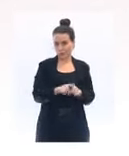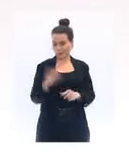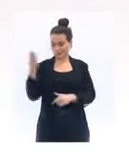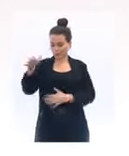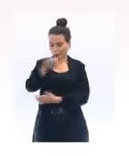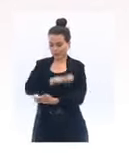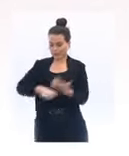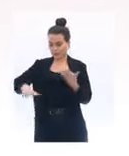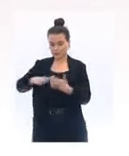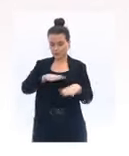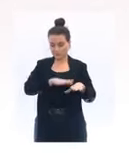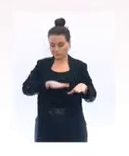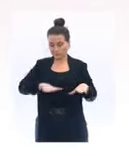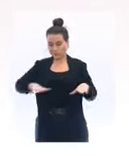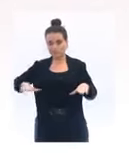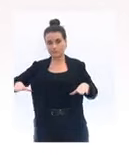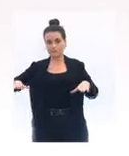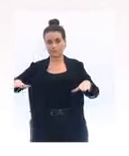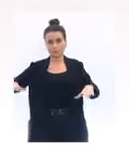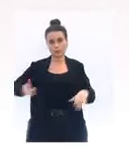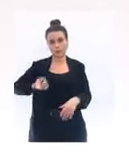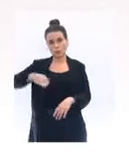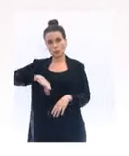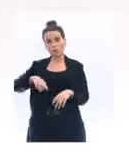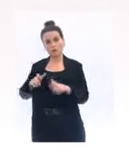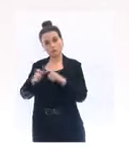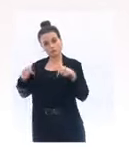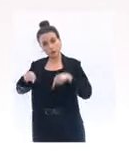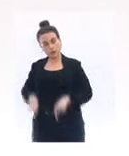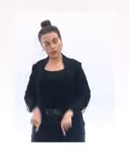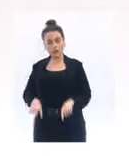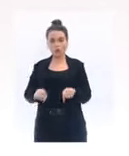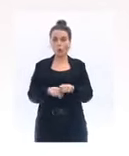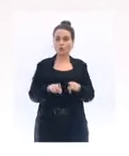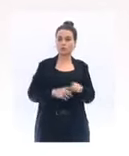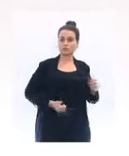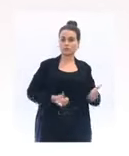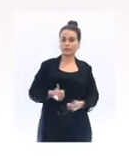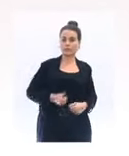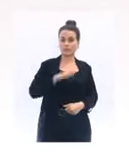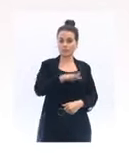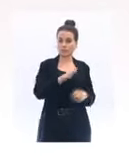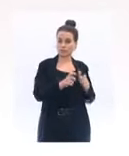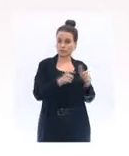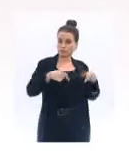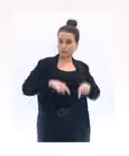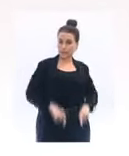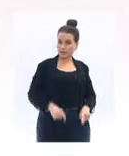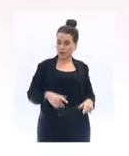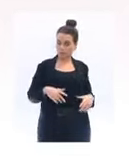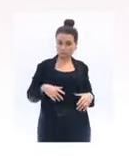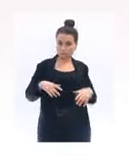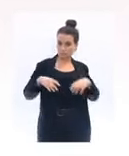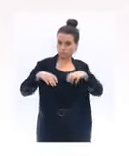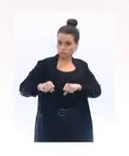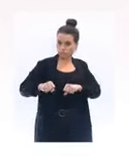le gouvernement et les services de l'État sont totalement mobilisés. Je tiens à remercier